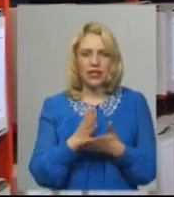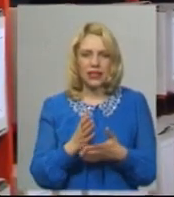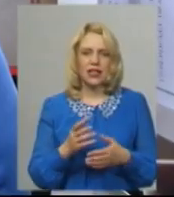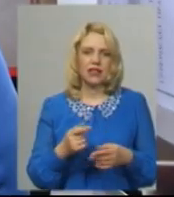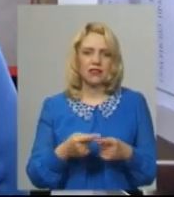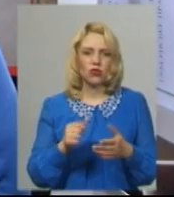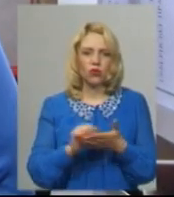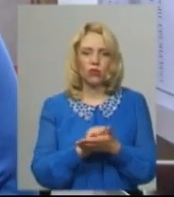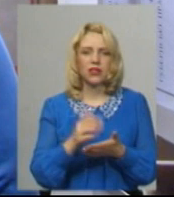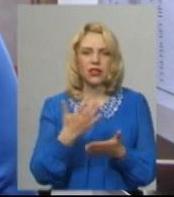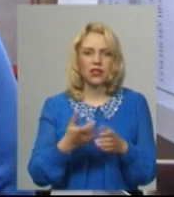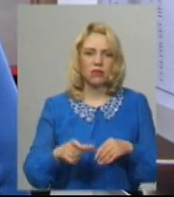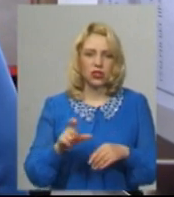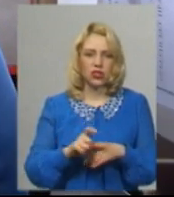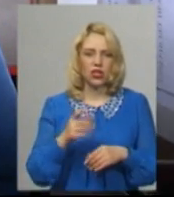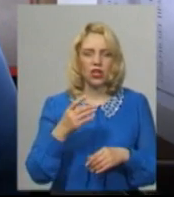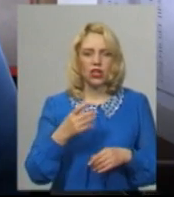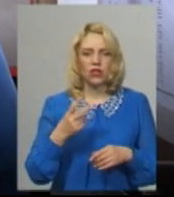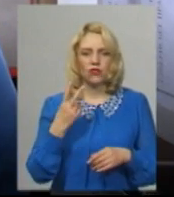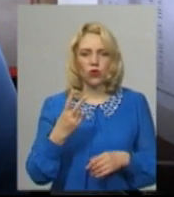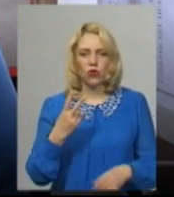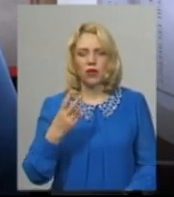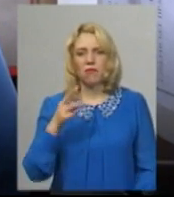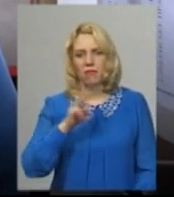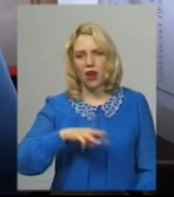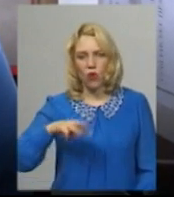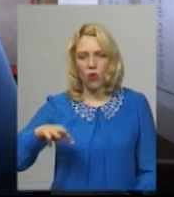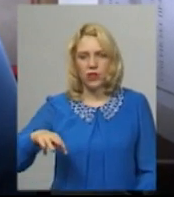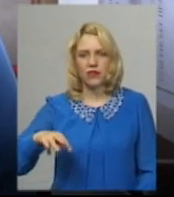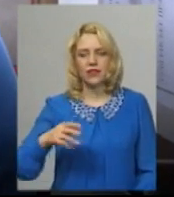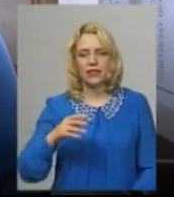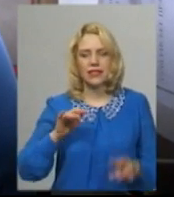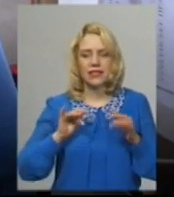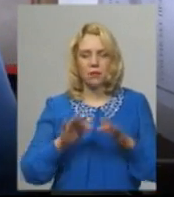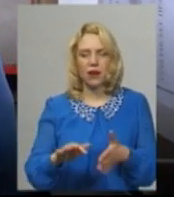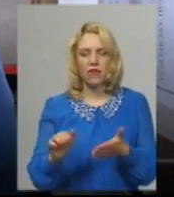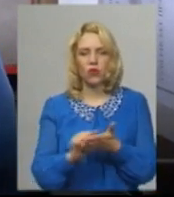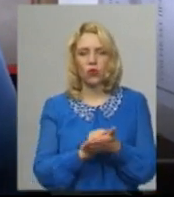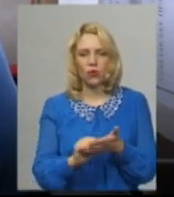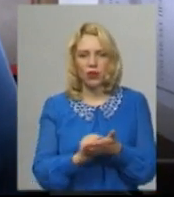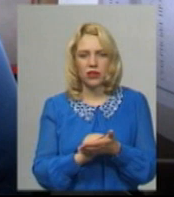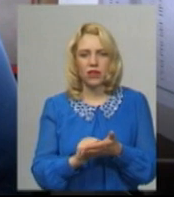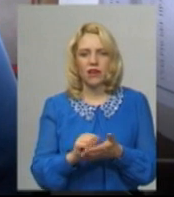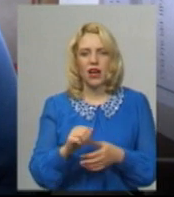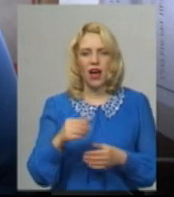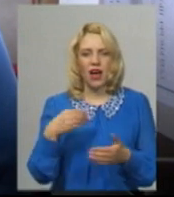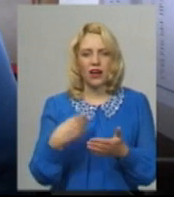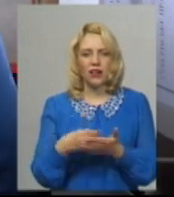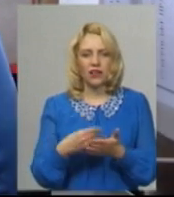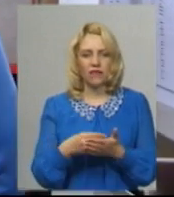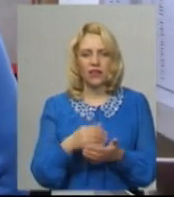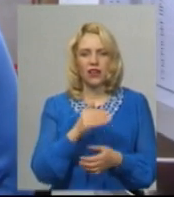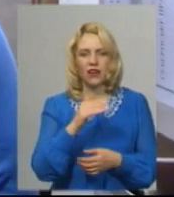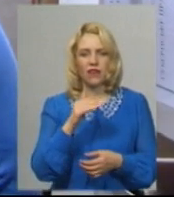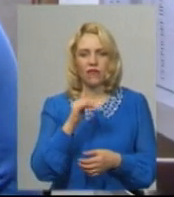сотні років. На сьогодні ми зберігаємо більше двох мільйонів справ документів Національного архівного фонду в